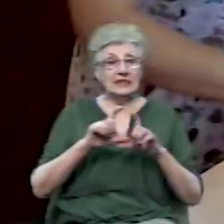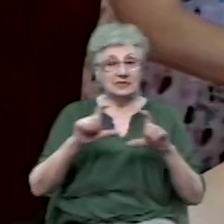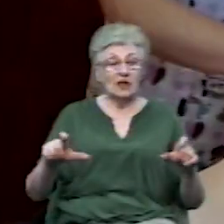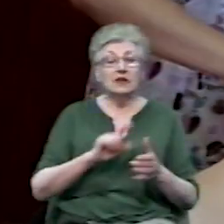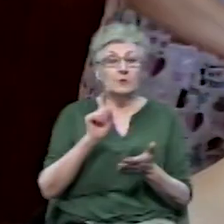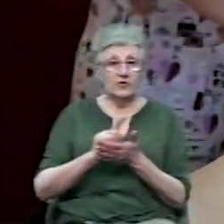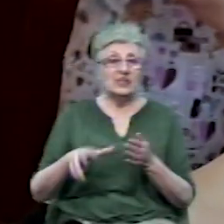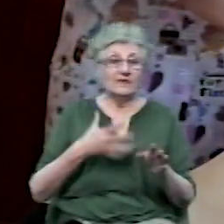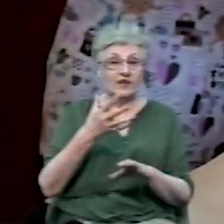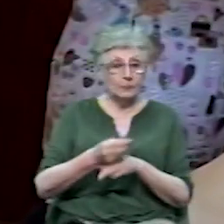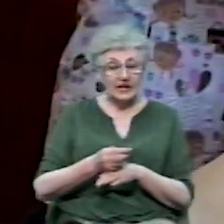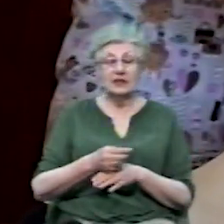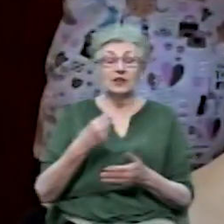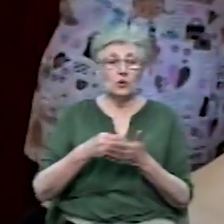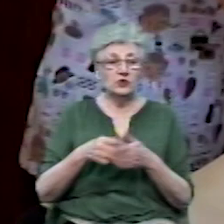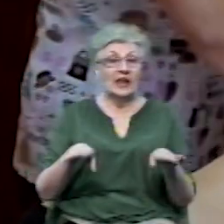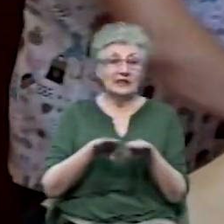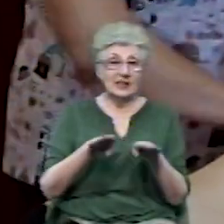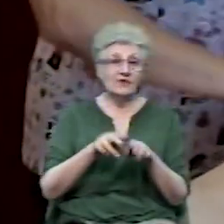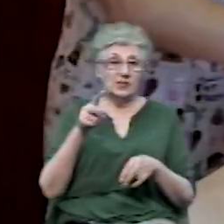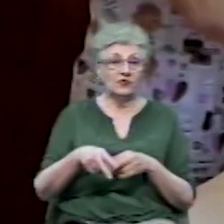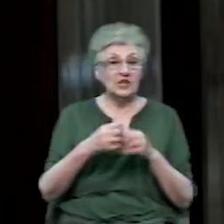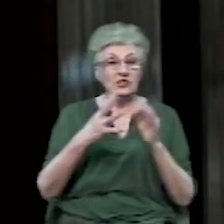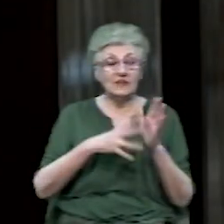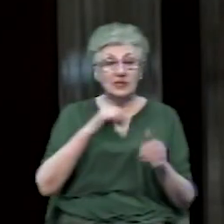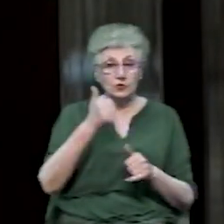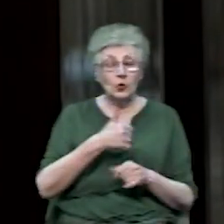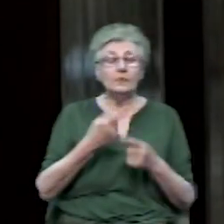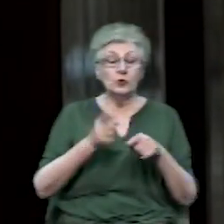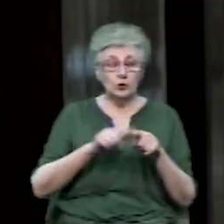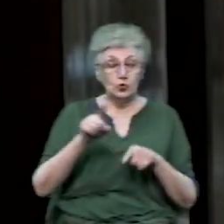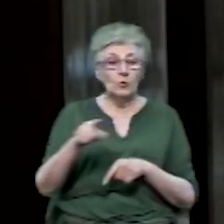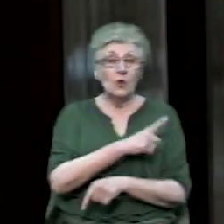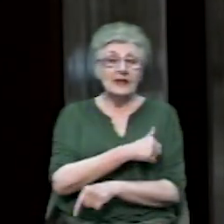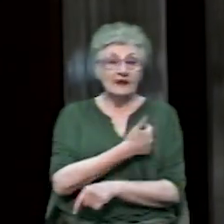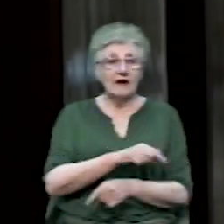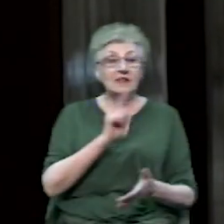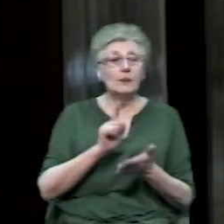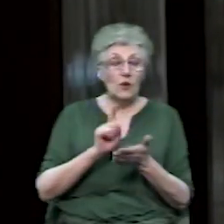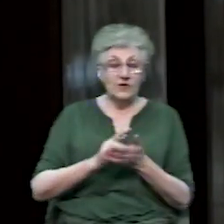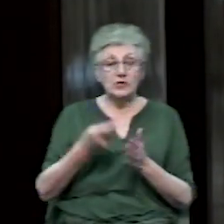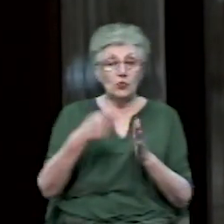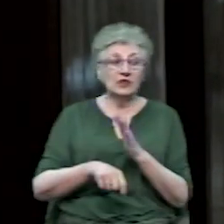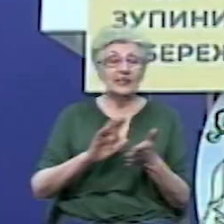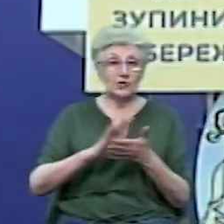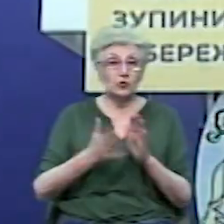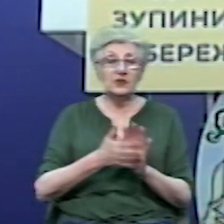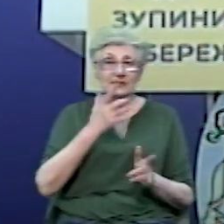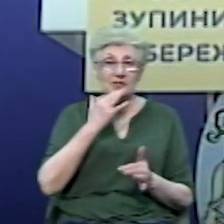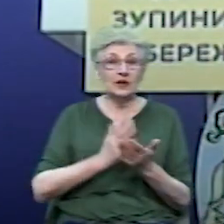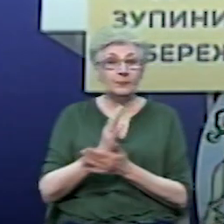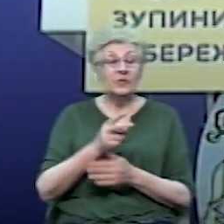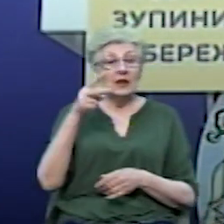гроші на рівні 2019 року. Для цього лікарні мають укласти договір з Нацслужбою здоров'я на додаткове фінансування. У